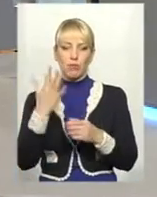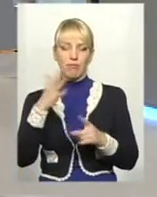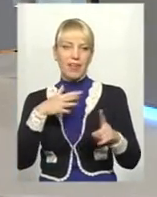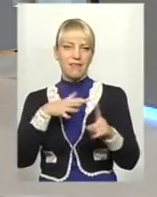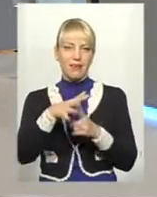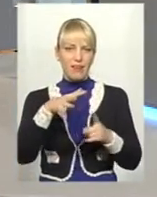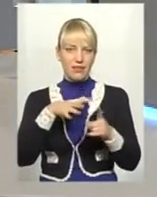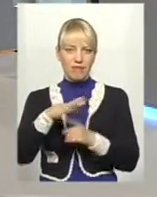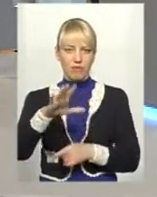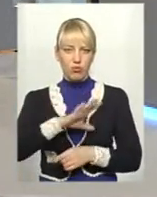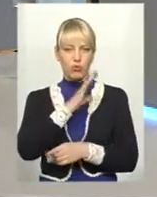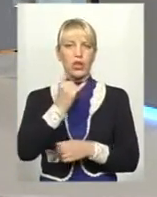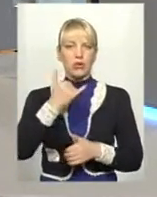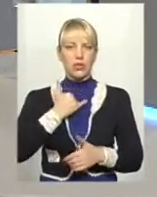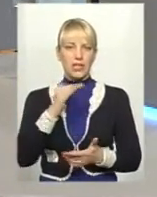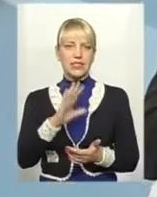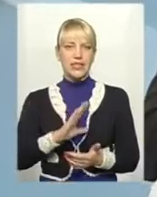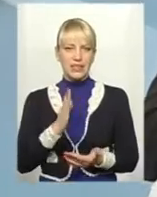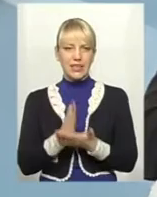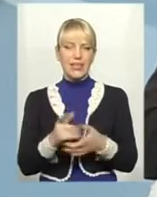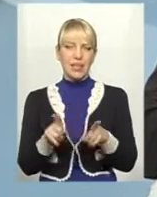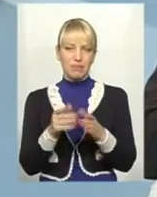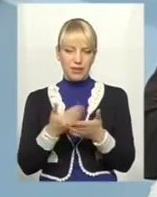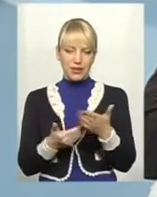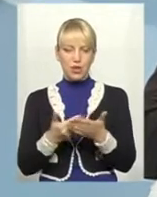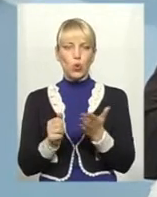рейди... У нас є документи. От, наприклад,